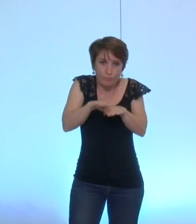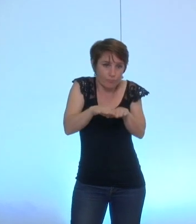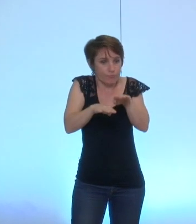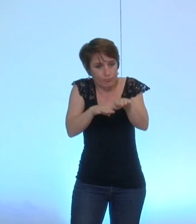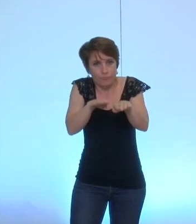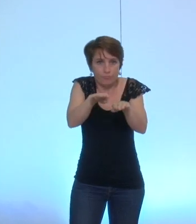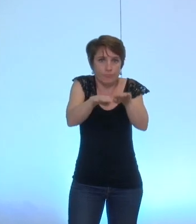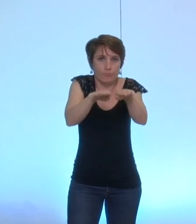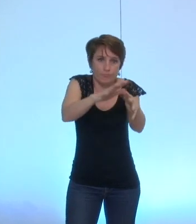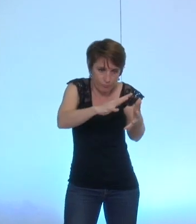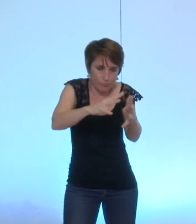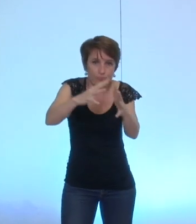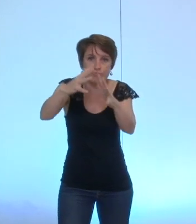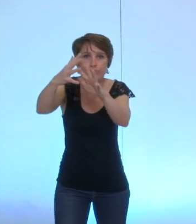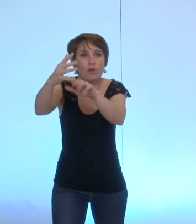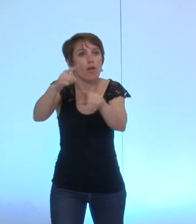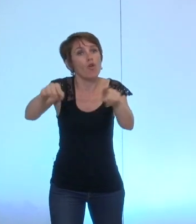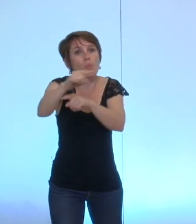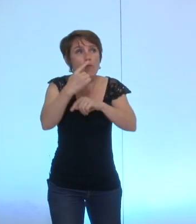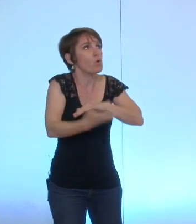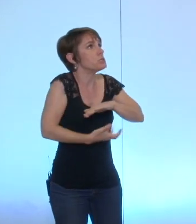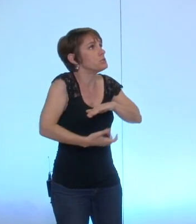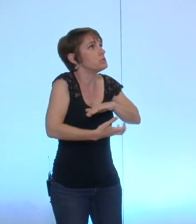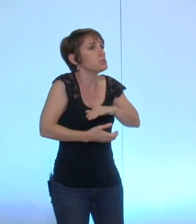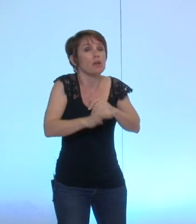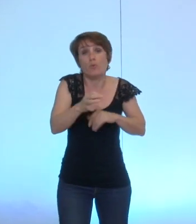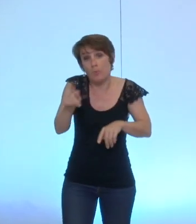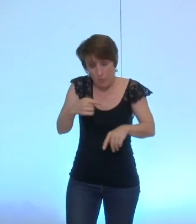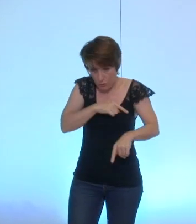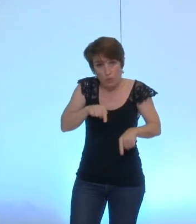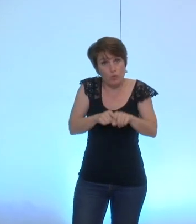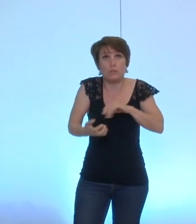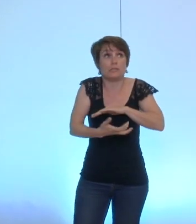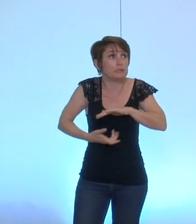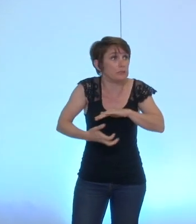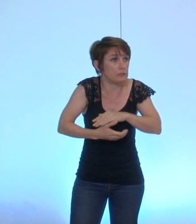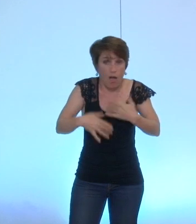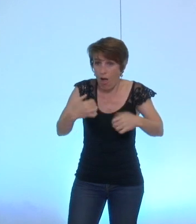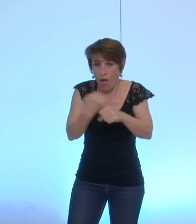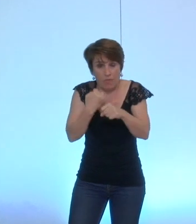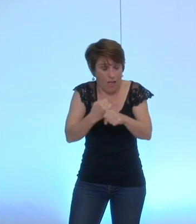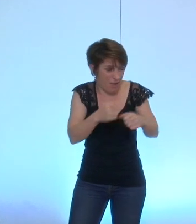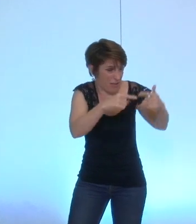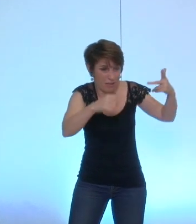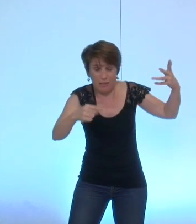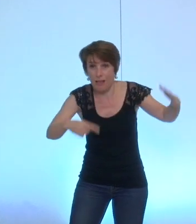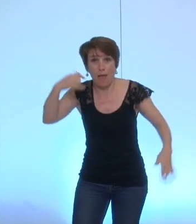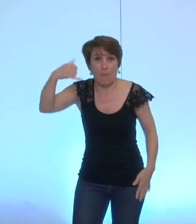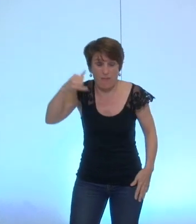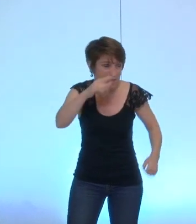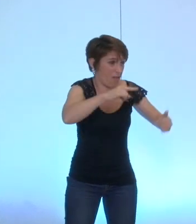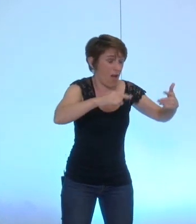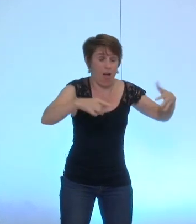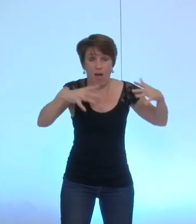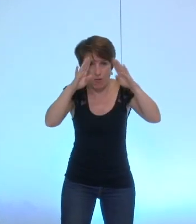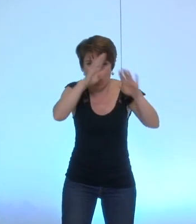vous êtes frustré mais nous sommes également toujours insatisfaits devant l'immensité des tâches à faire et de